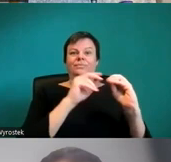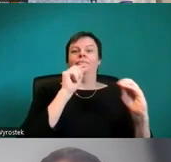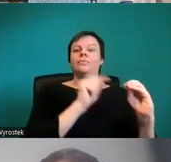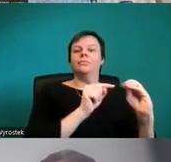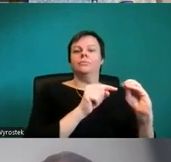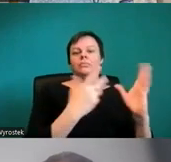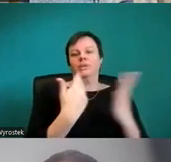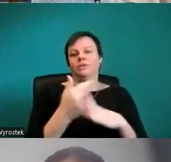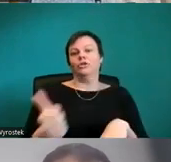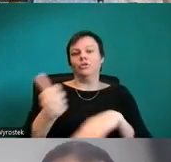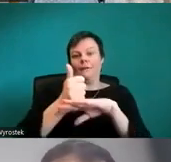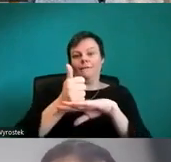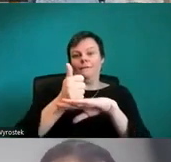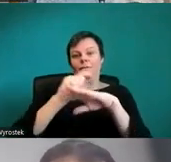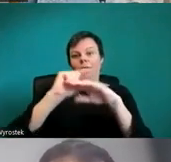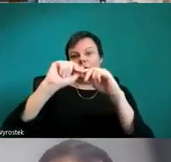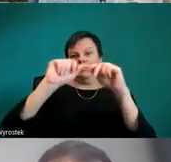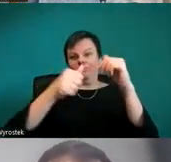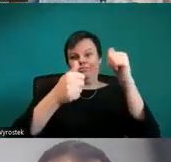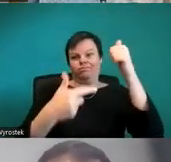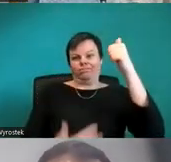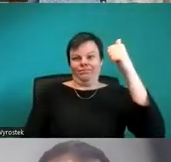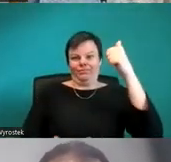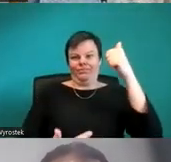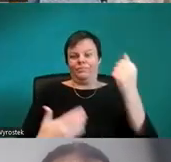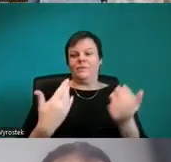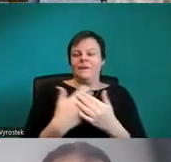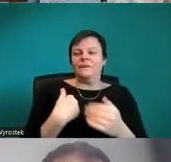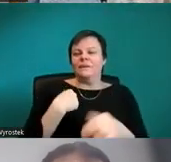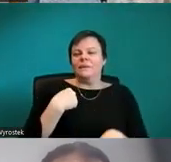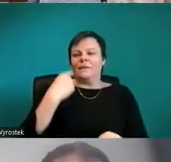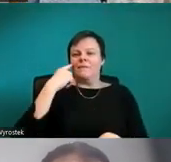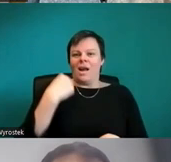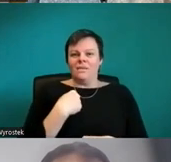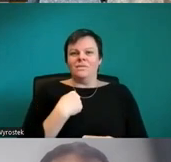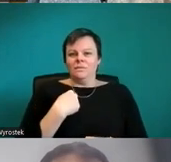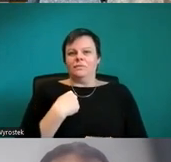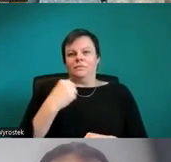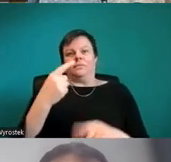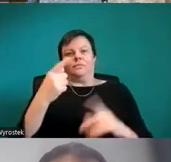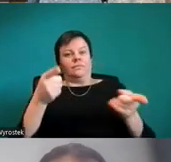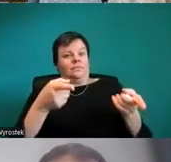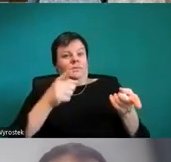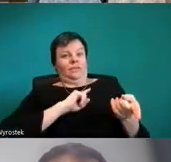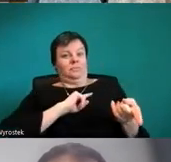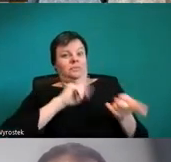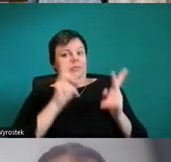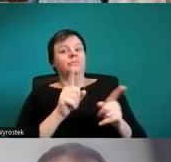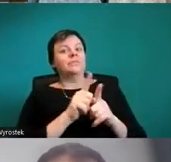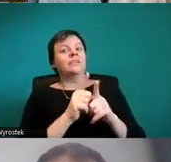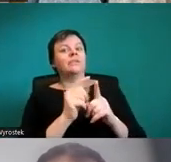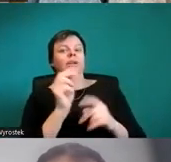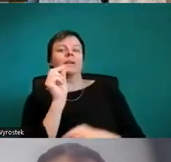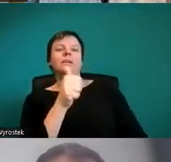ich weiß nicht, Designer und sowas. Wenn ich das als kleines Organigramm wähle, dann kann ich ja sagen, okay, mach mal das zum